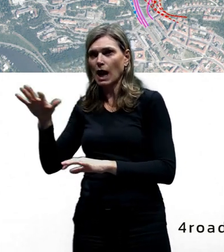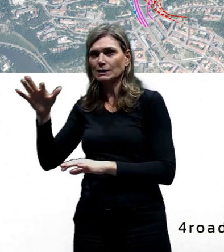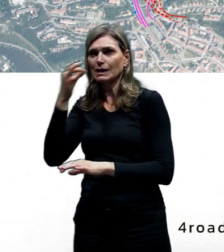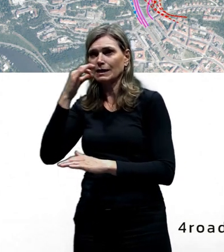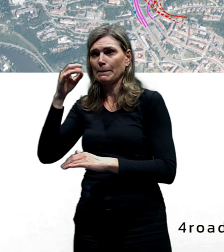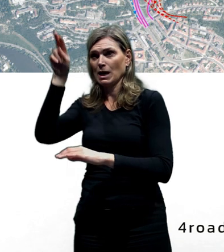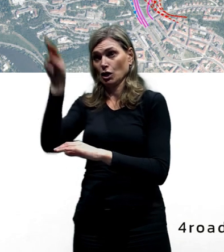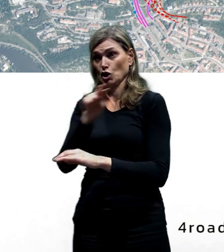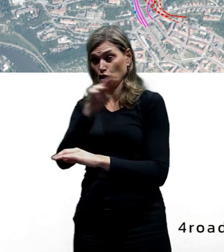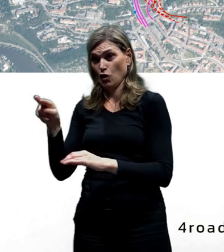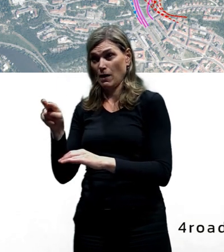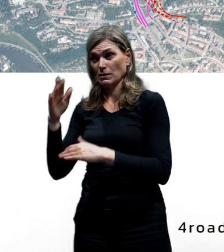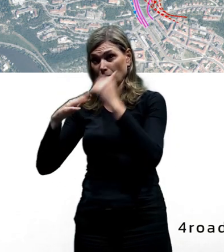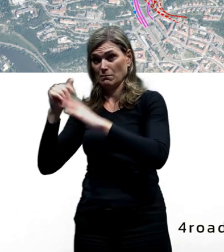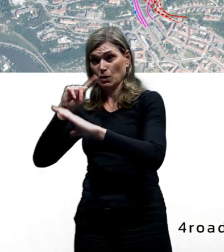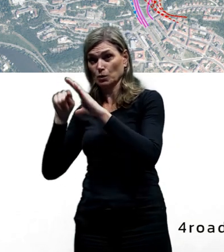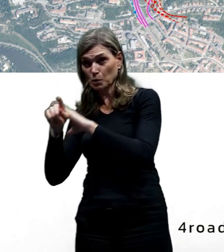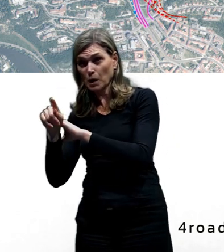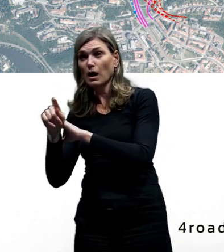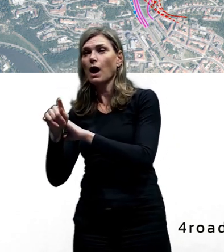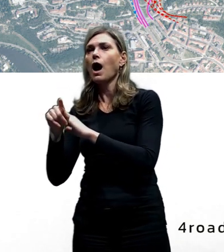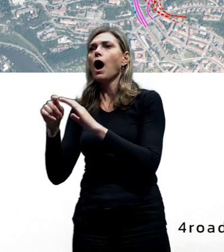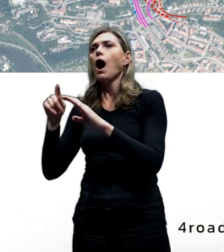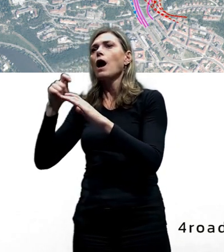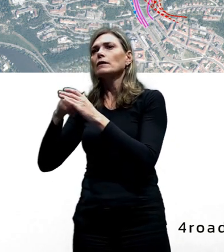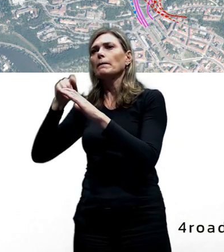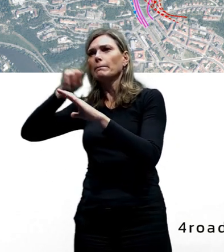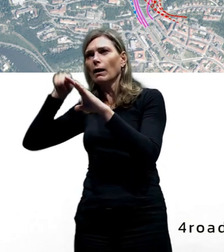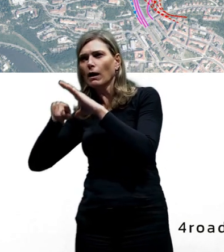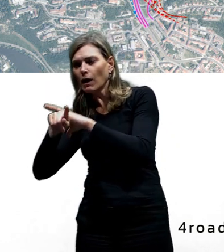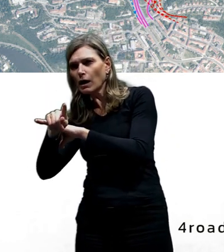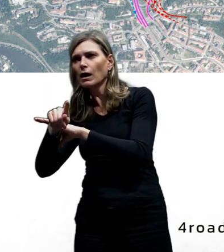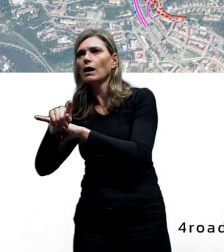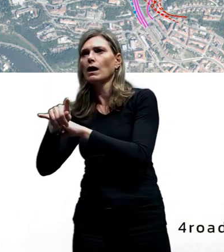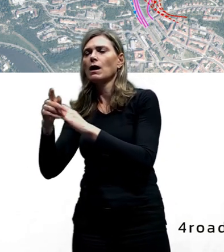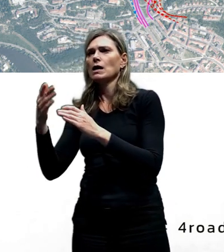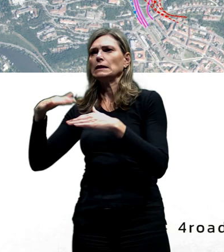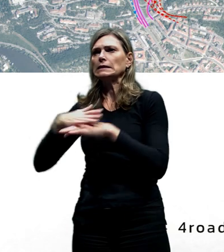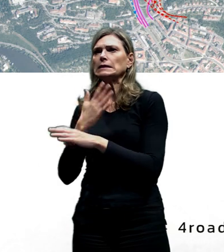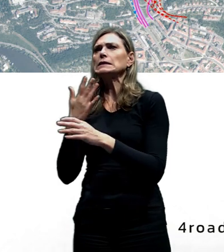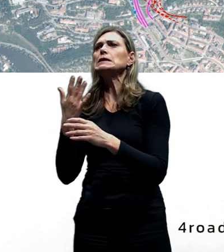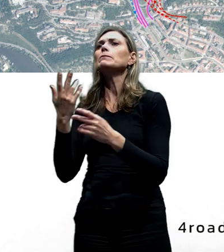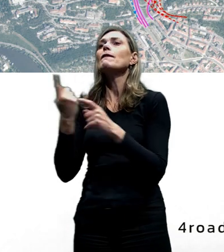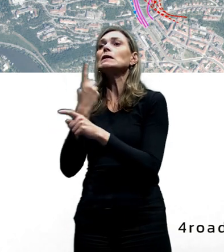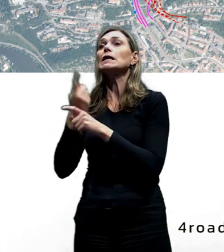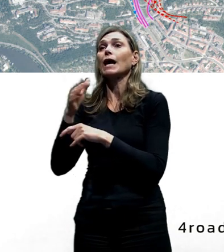křižovatka. Dochází k tomu, že ty hloubené části tunelů vyvolávání nadměrné remulice.